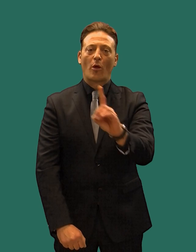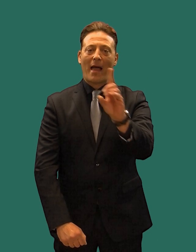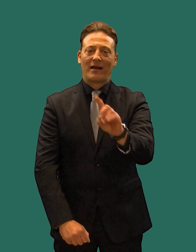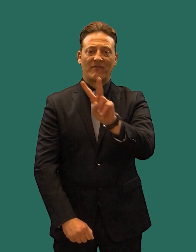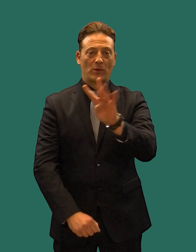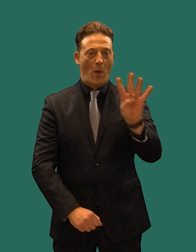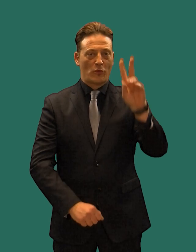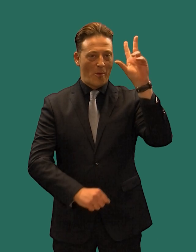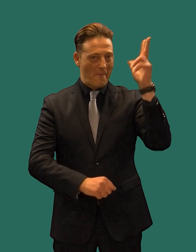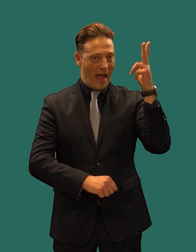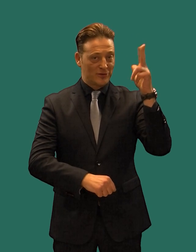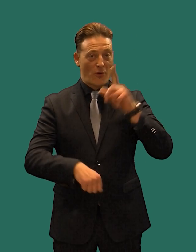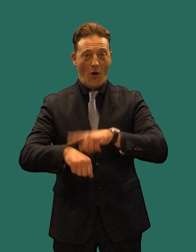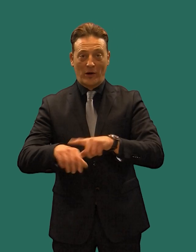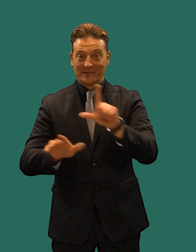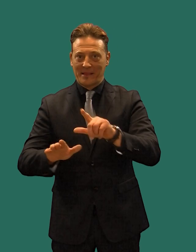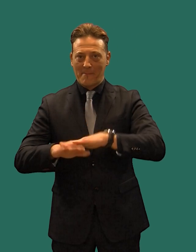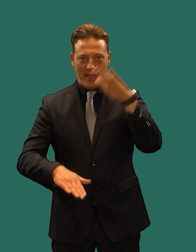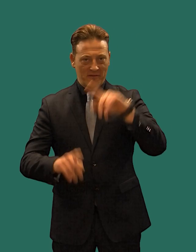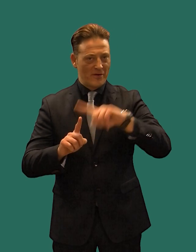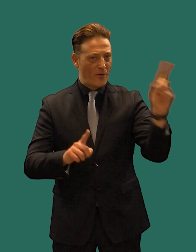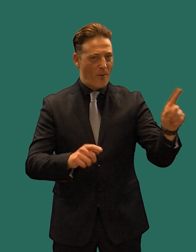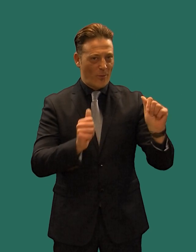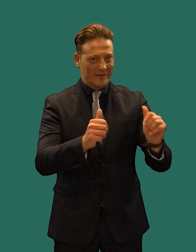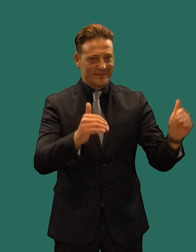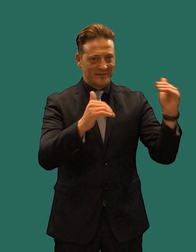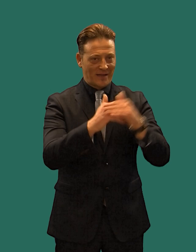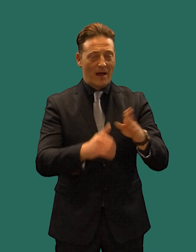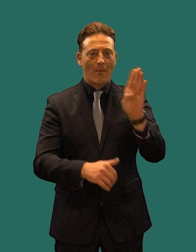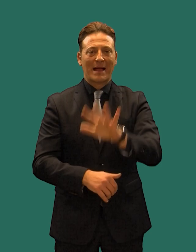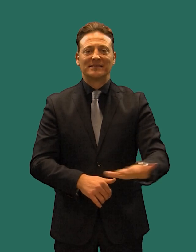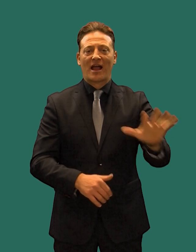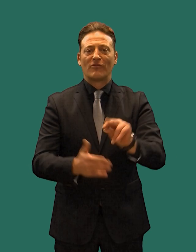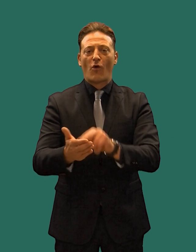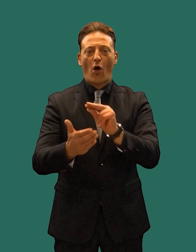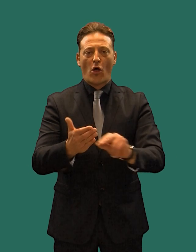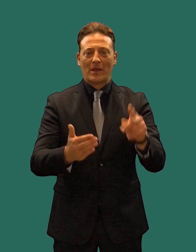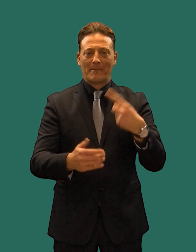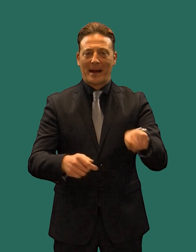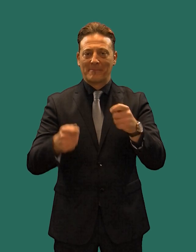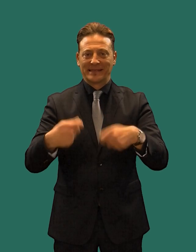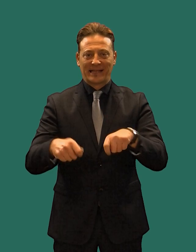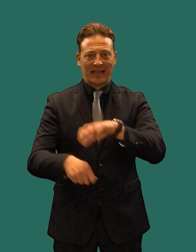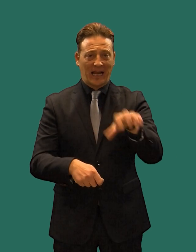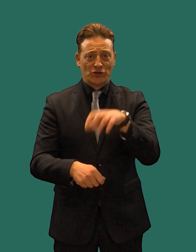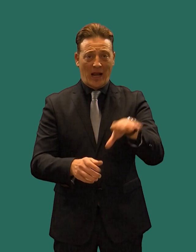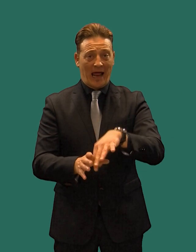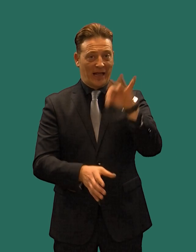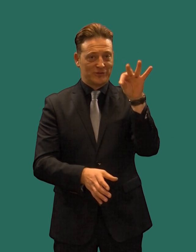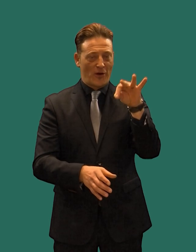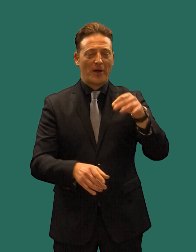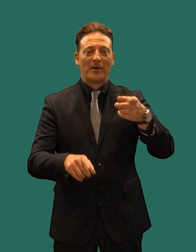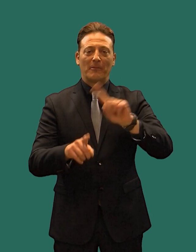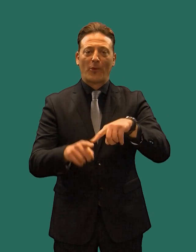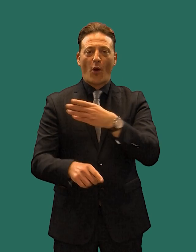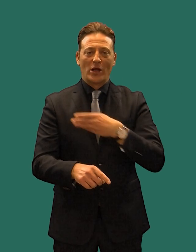Domenica 24 marzo dalle 7 alle 23 si vota in Basilicata per l'elezione del presidente della